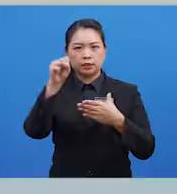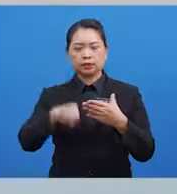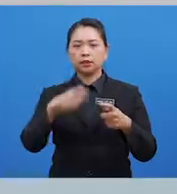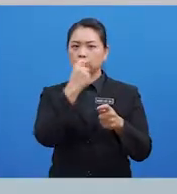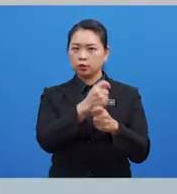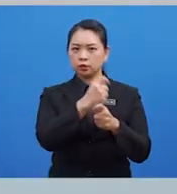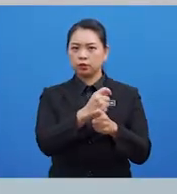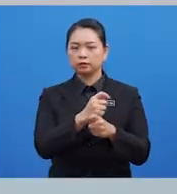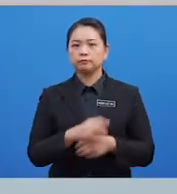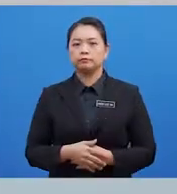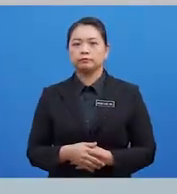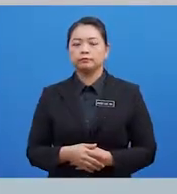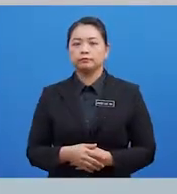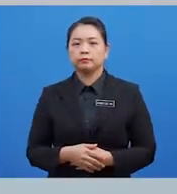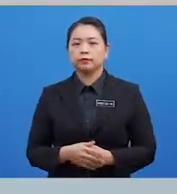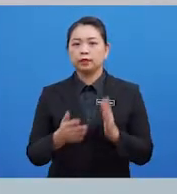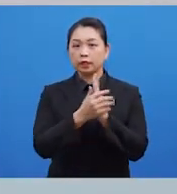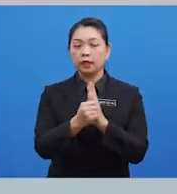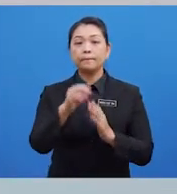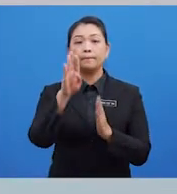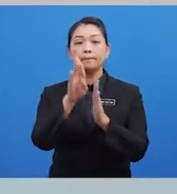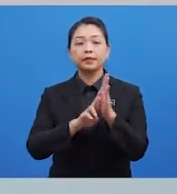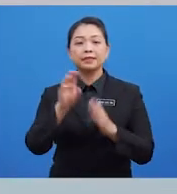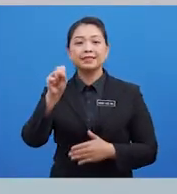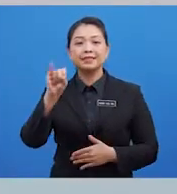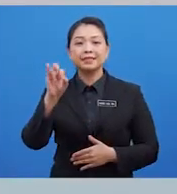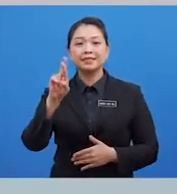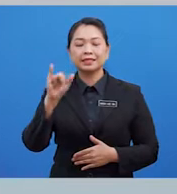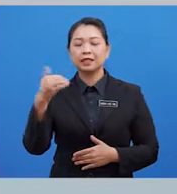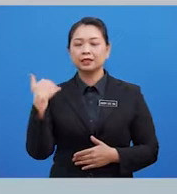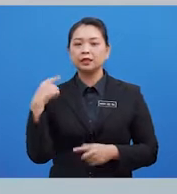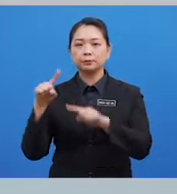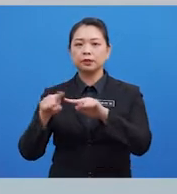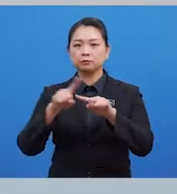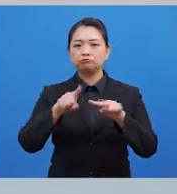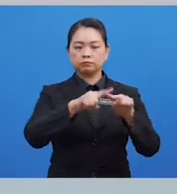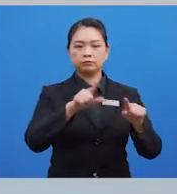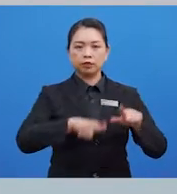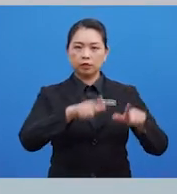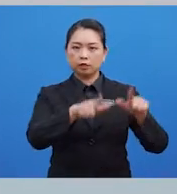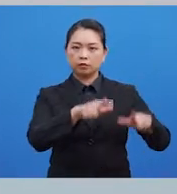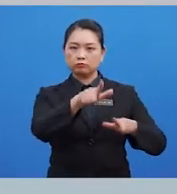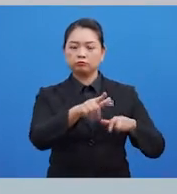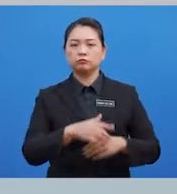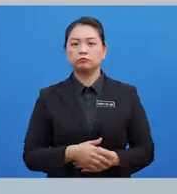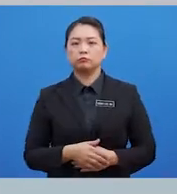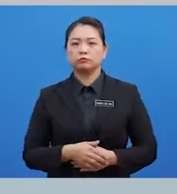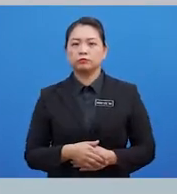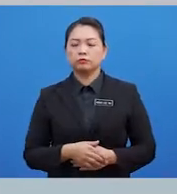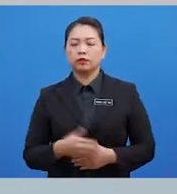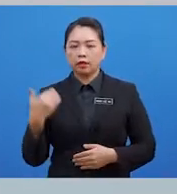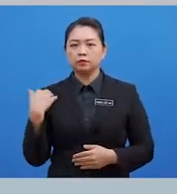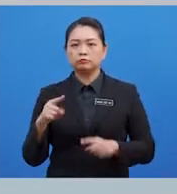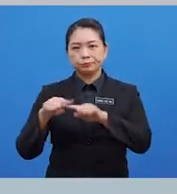Kemahiran Bersiri Merupakan Kemahiran Yang Memerlukan Pelbagai Bentuk Langkah Atau Pelbagai Bentuk